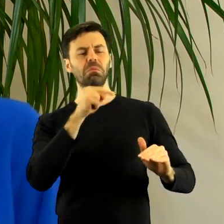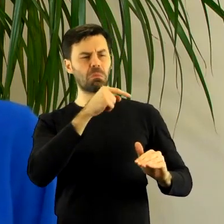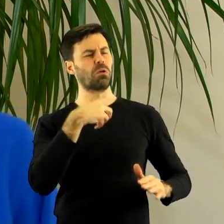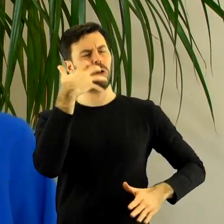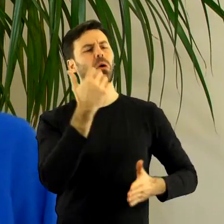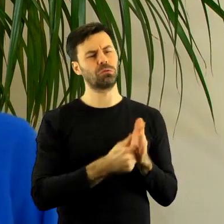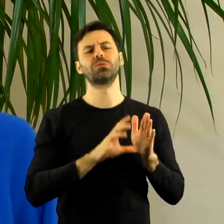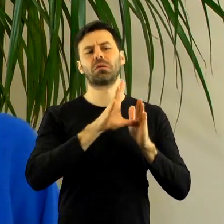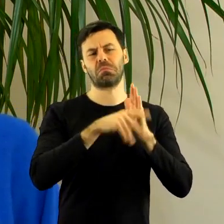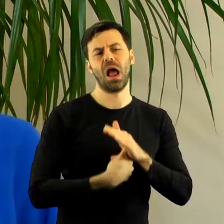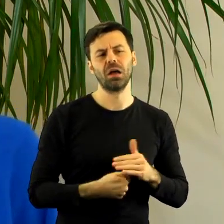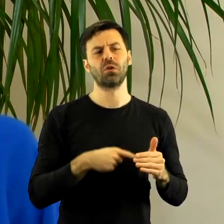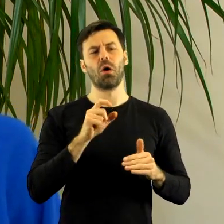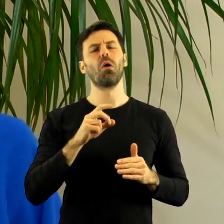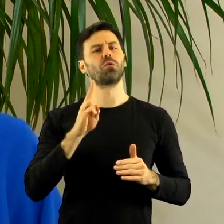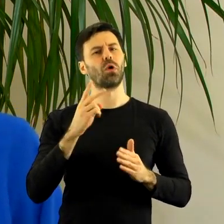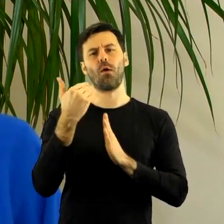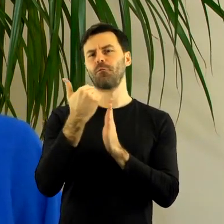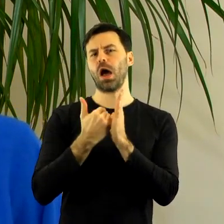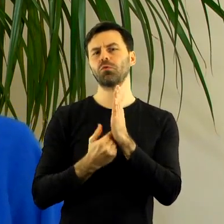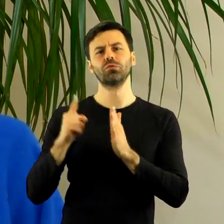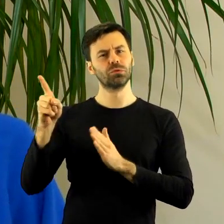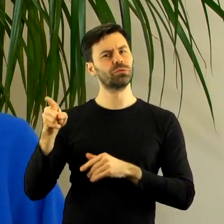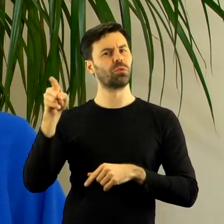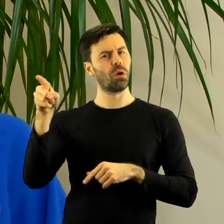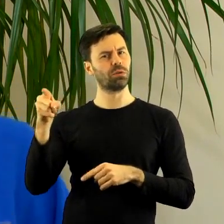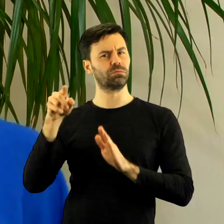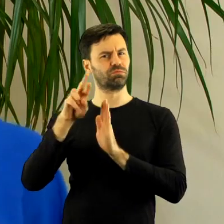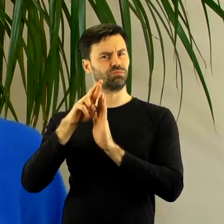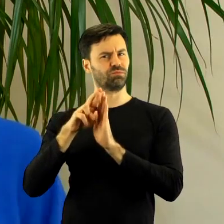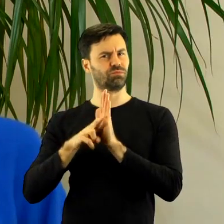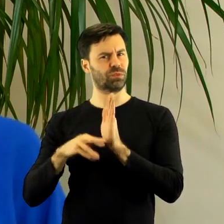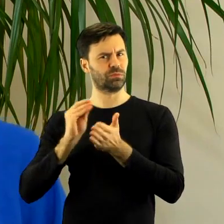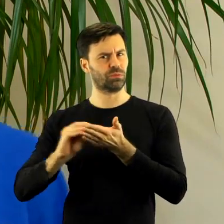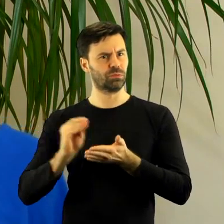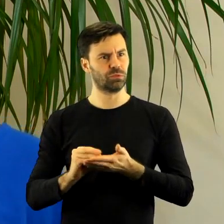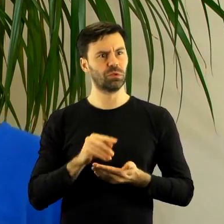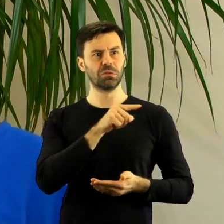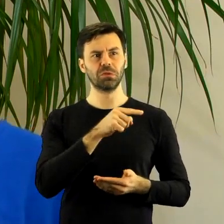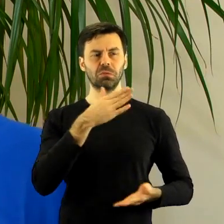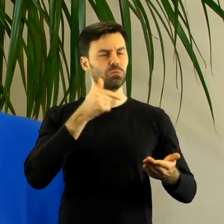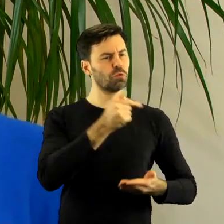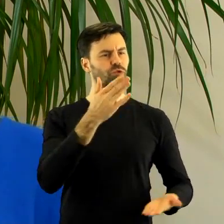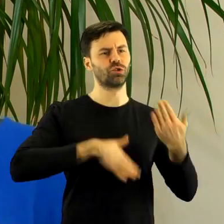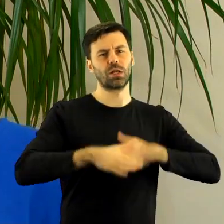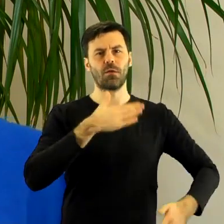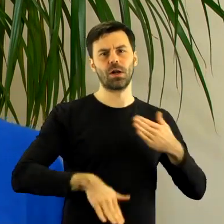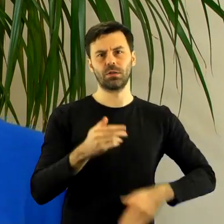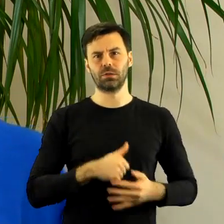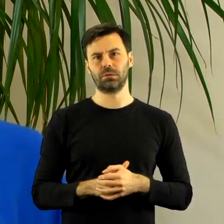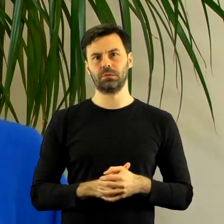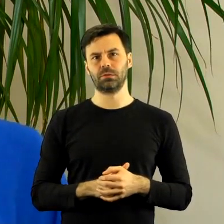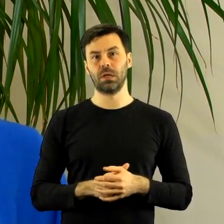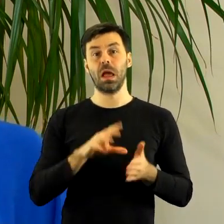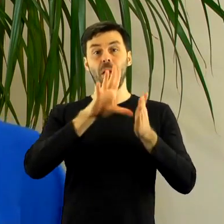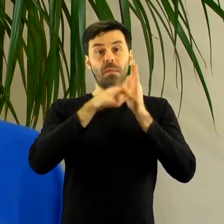oddychało się takim powietrzem, w którym była zapisana taka rzeczywistość, miasto należy do prezydenta, ty